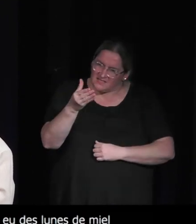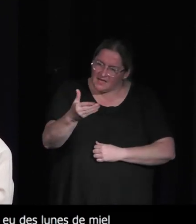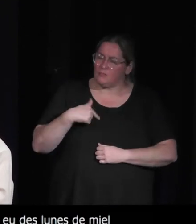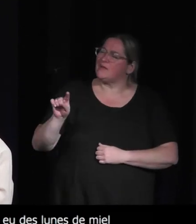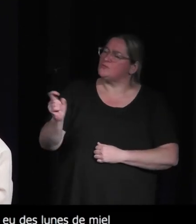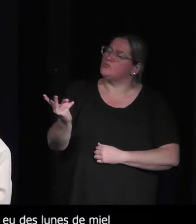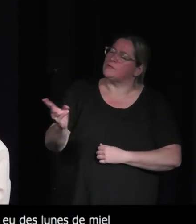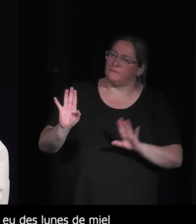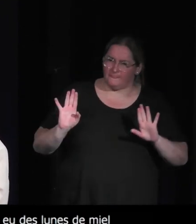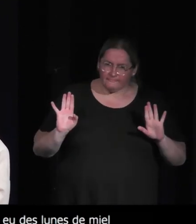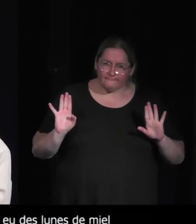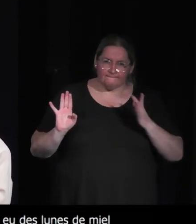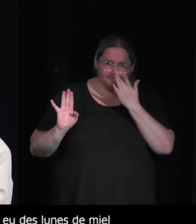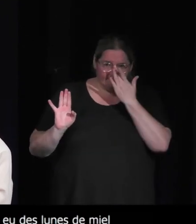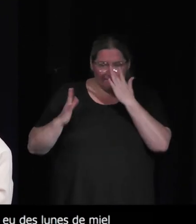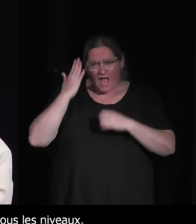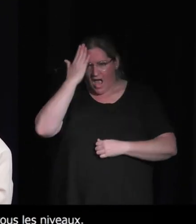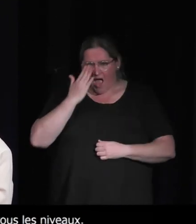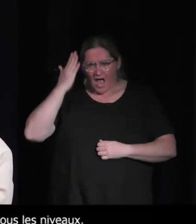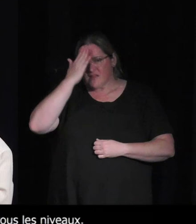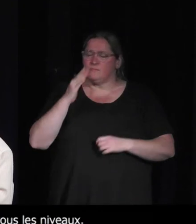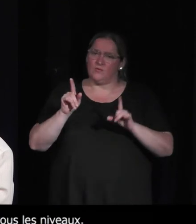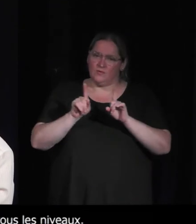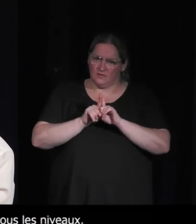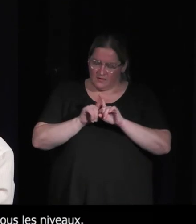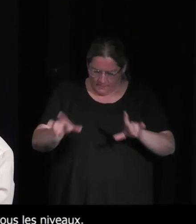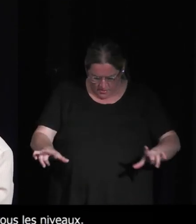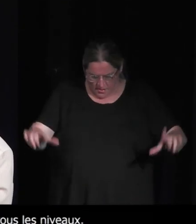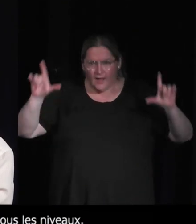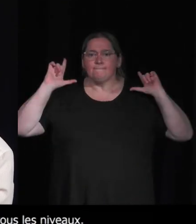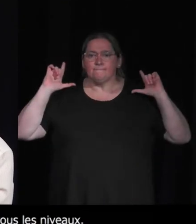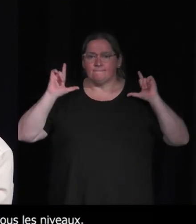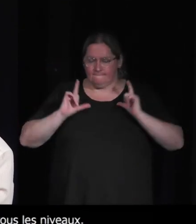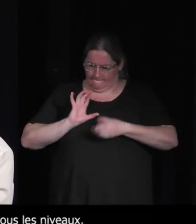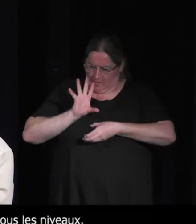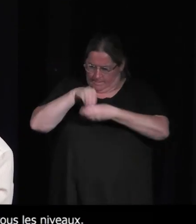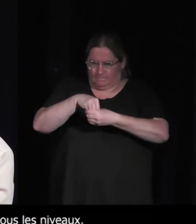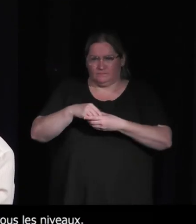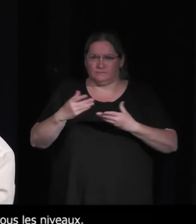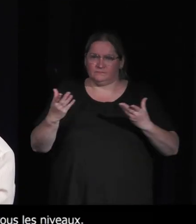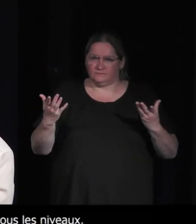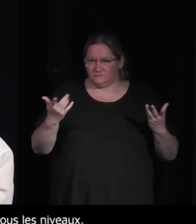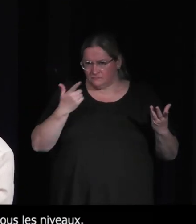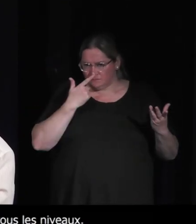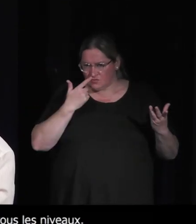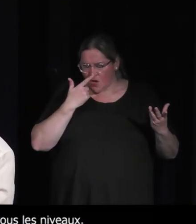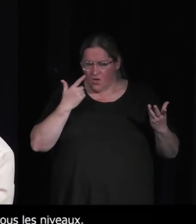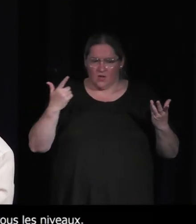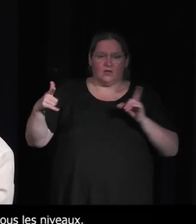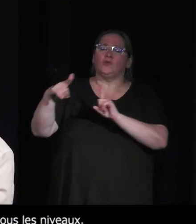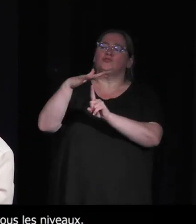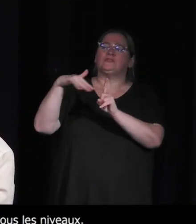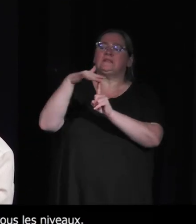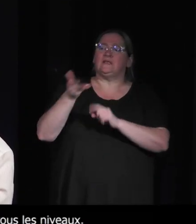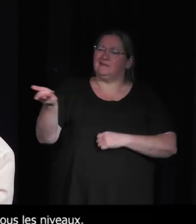aux deux ces animaux qu'on incarne est-ce que vous avez perçu un changement avec la société en fait